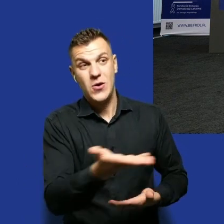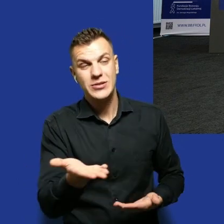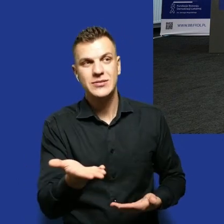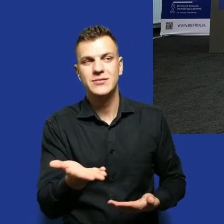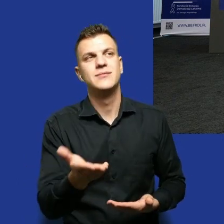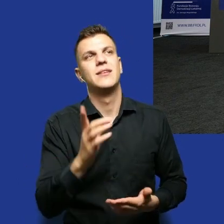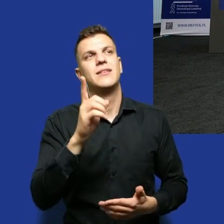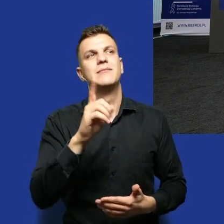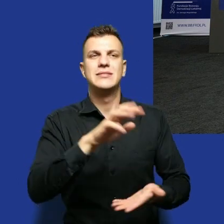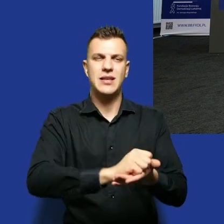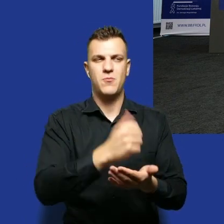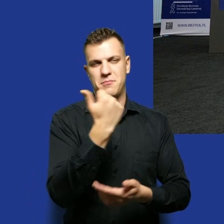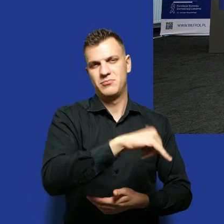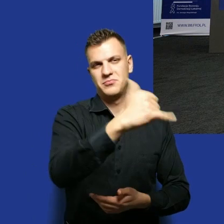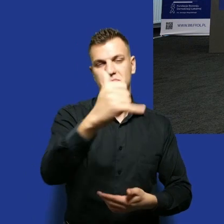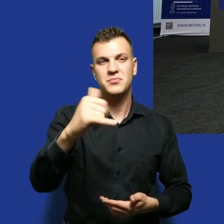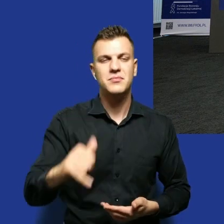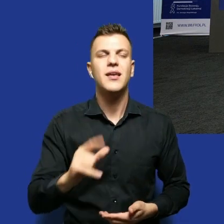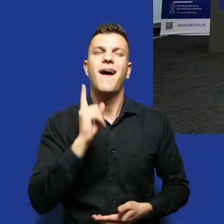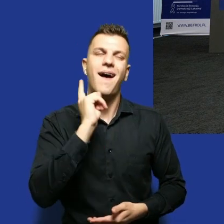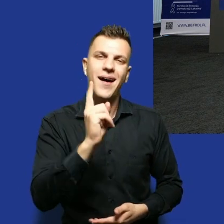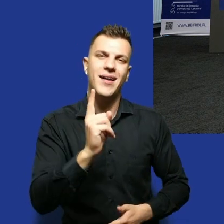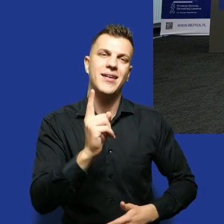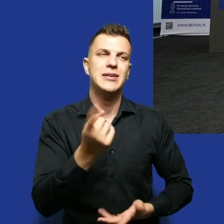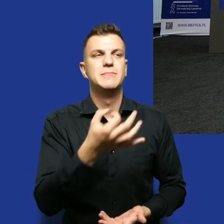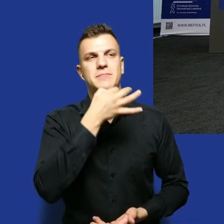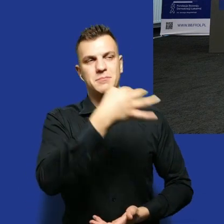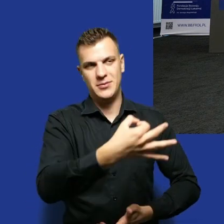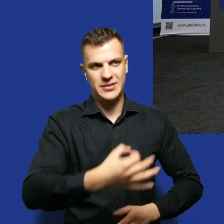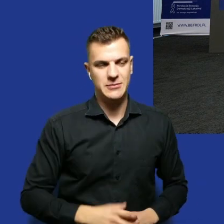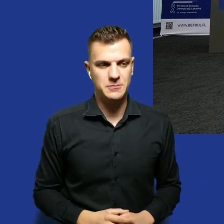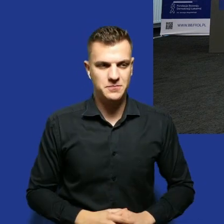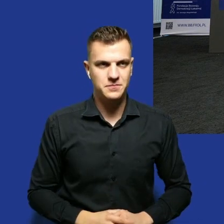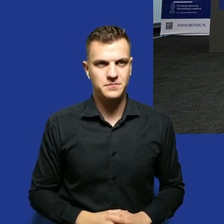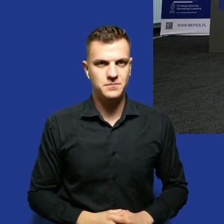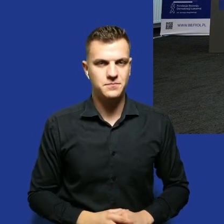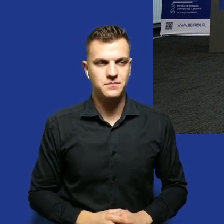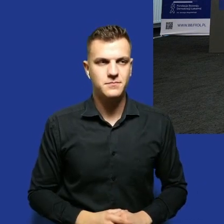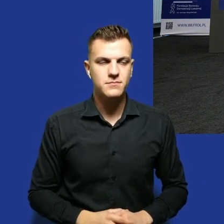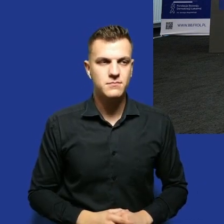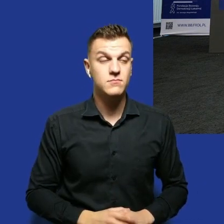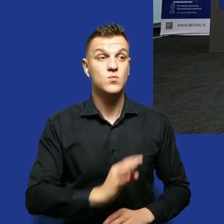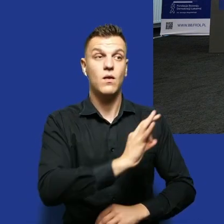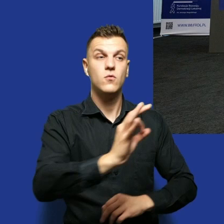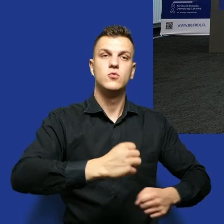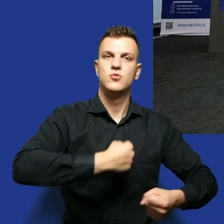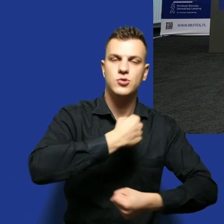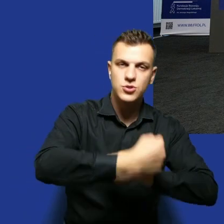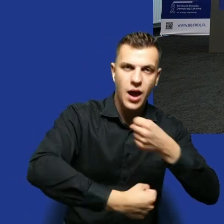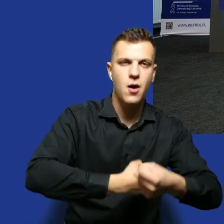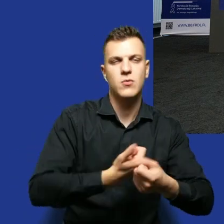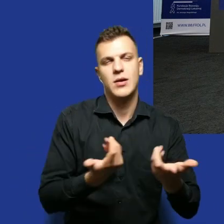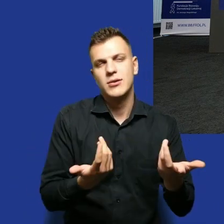punktu widzenia, ale z czym Wam przychodzi do głowy, z czym Wy się mierzycie zarówno w swojej działalności na